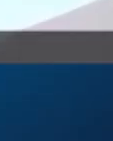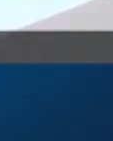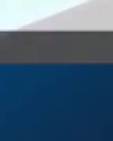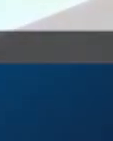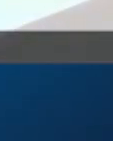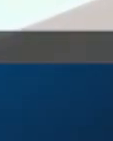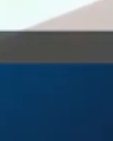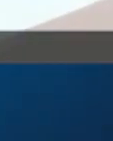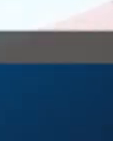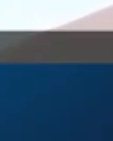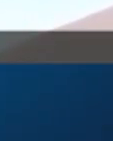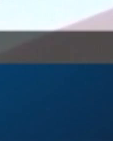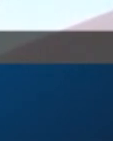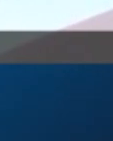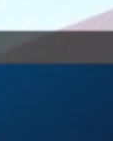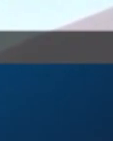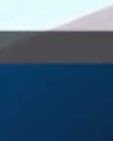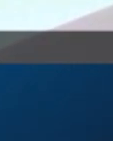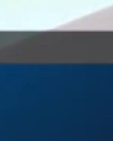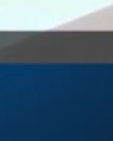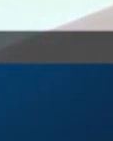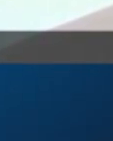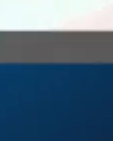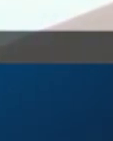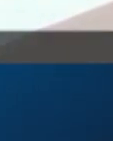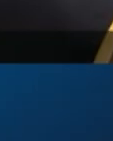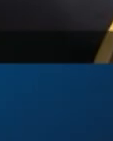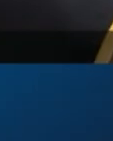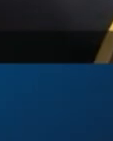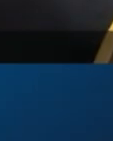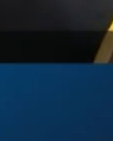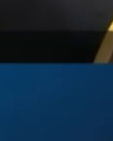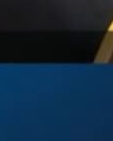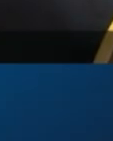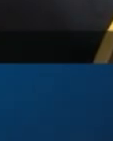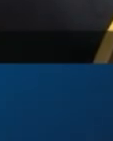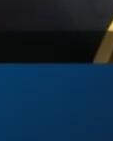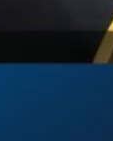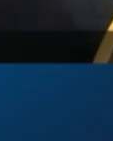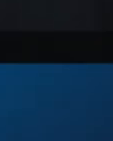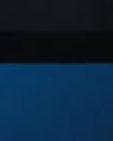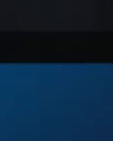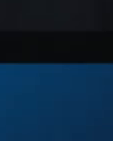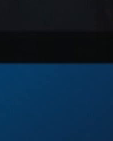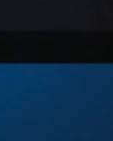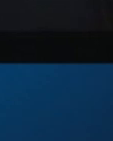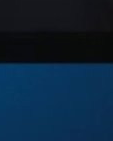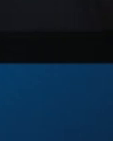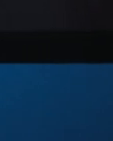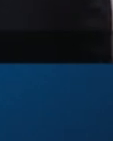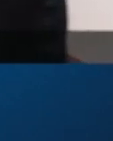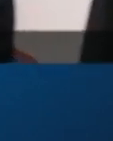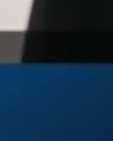Un conseil des ministres symbolique à Grand-Bassam hier, objectif, manifester la solidarité du gouvernement aux populations de cette ville